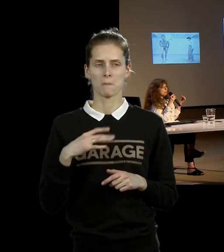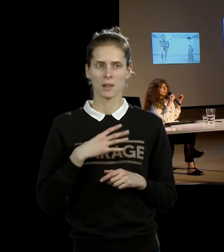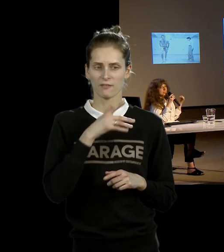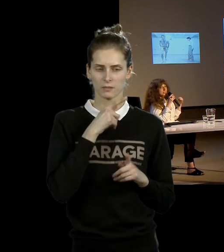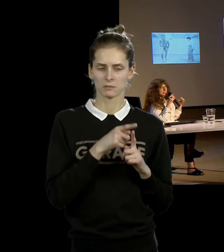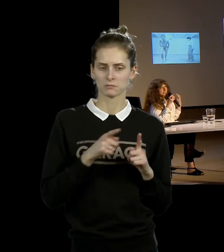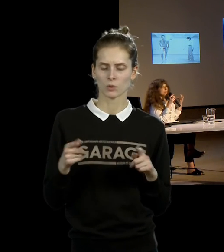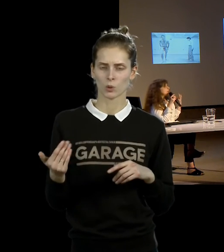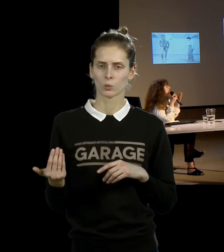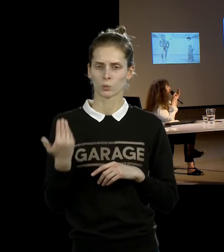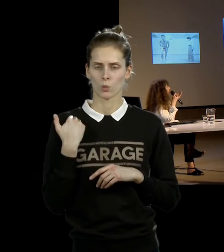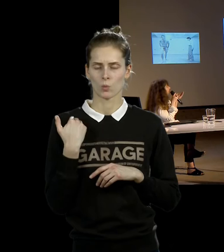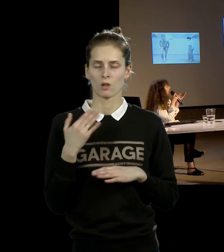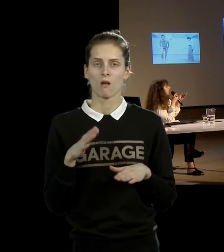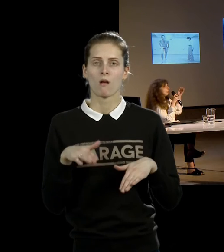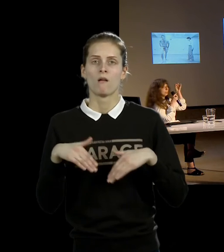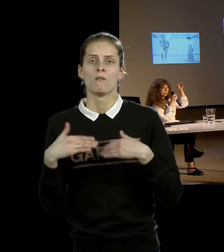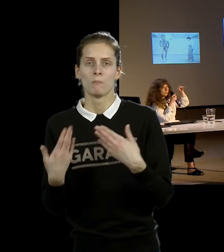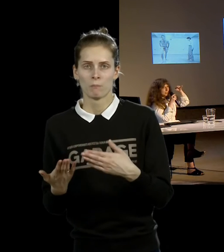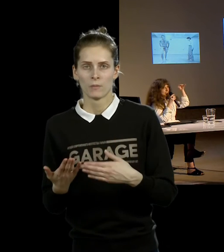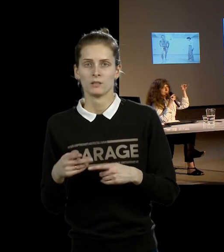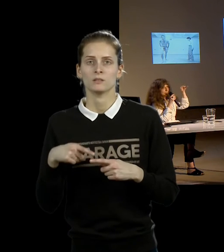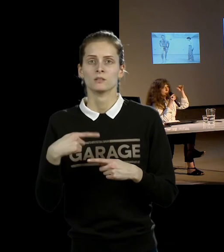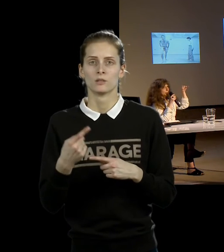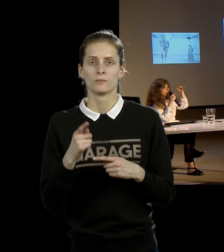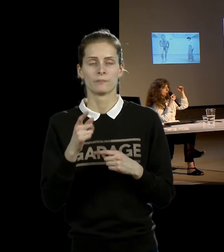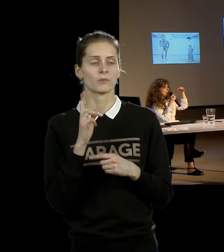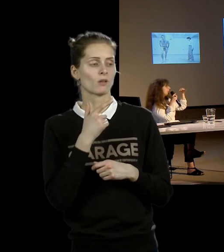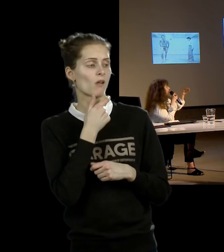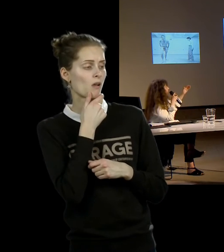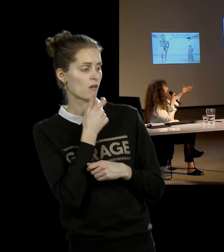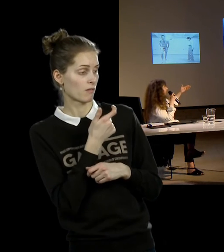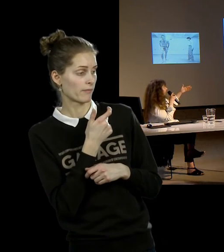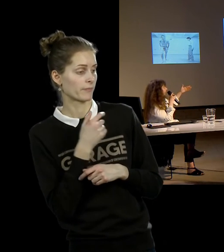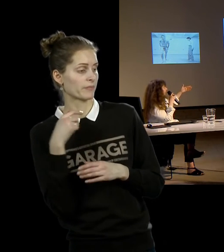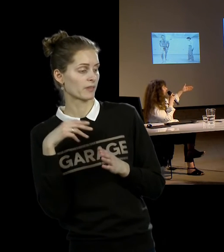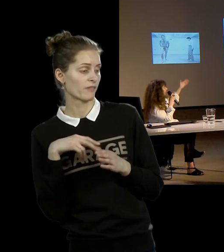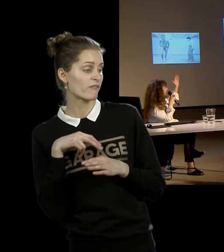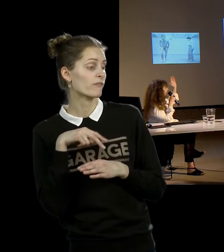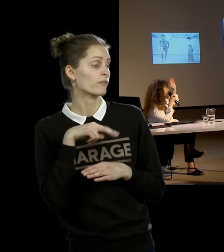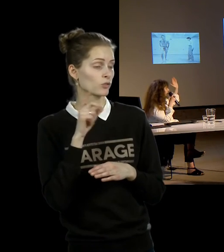потом возникает следующий сюжет. Из публики, из зала выходит человек, который